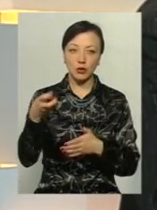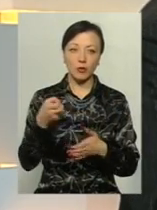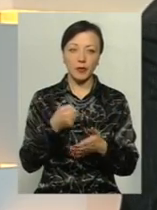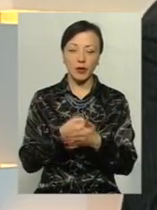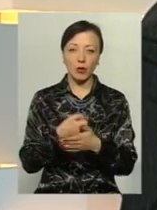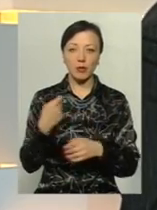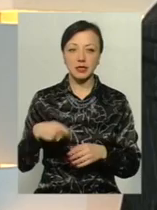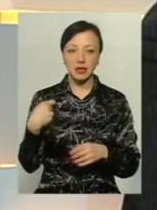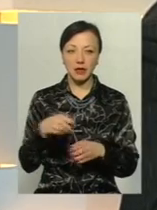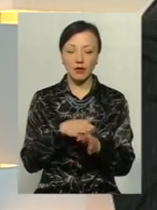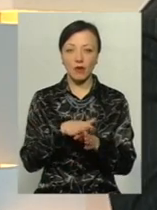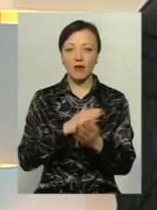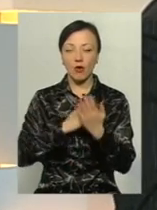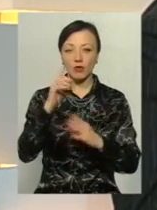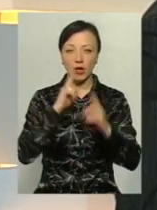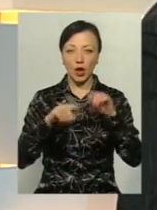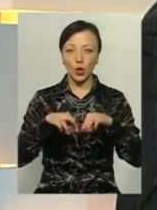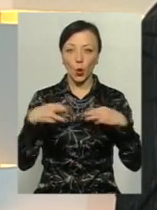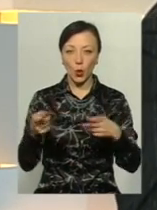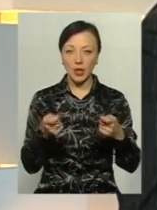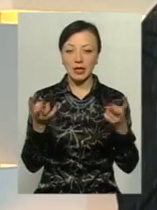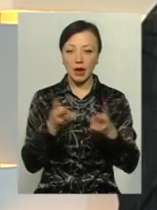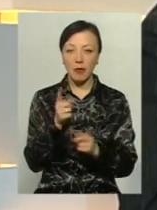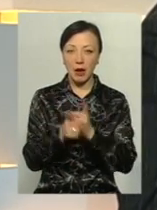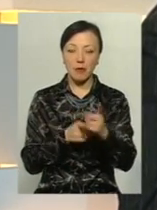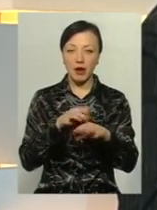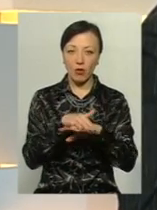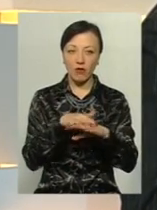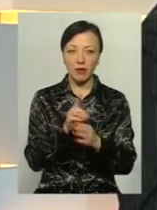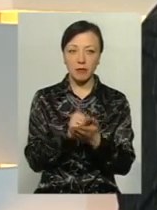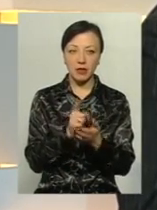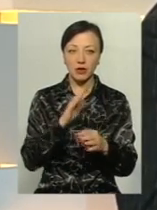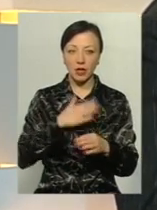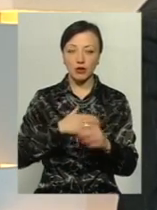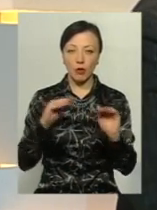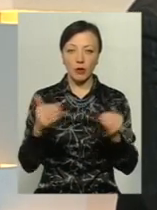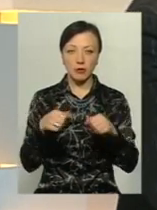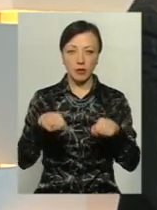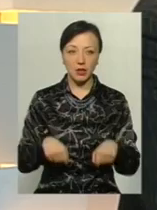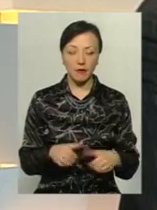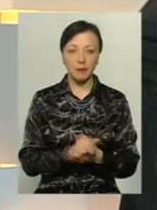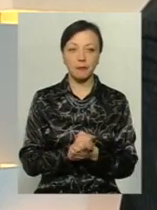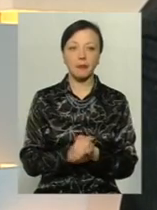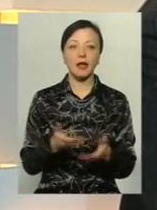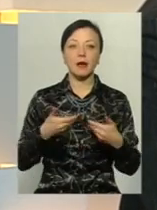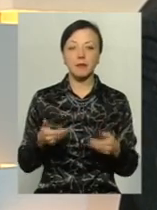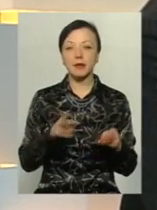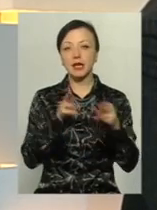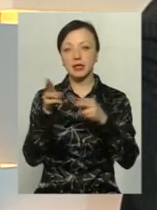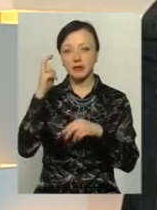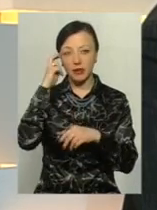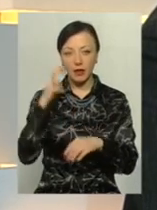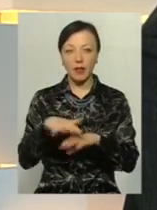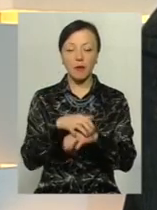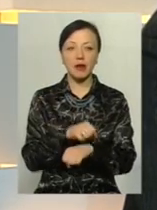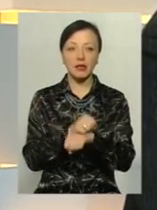президента, Верховної Ради і уряду, що нам треба переховувати, бо це обмежили наші провазні конституції. Ми їздили в Київ, на Майдан,